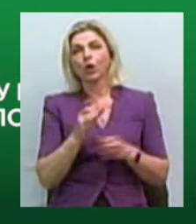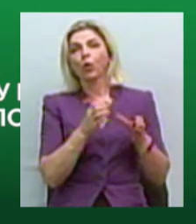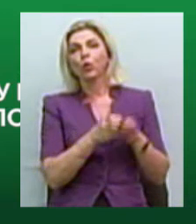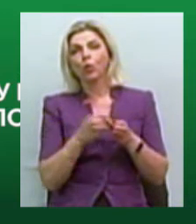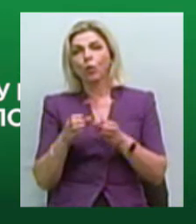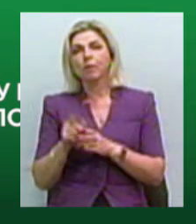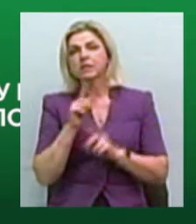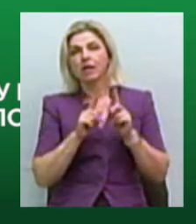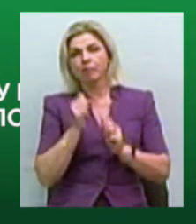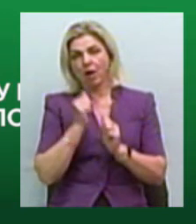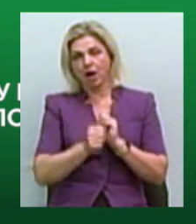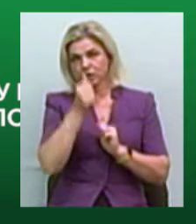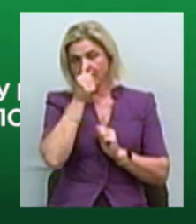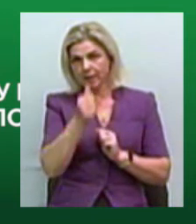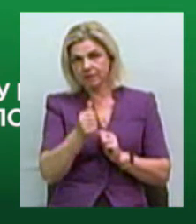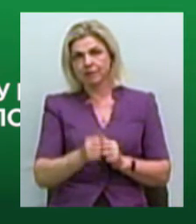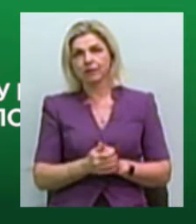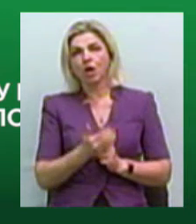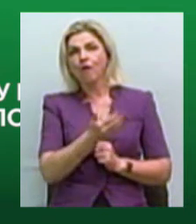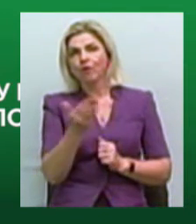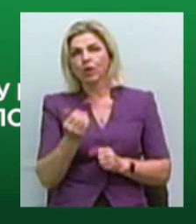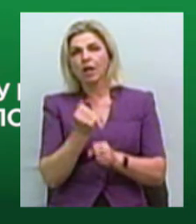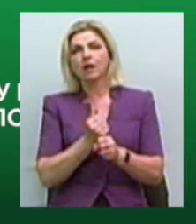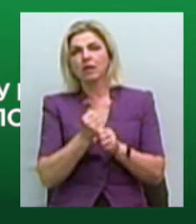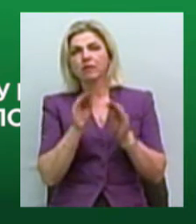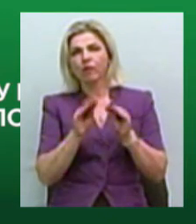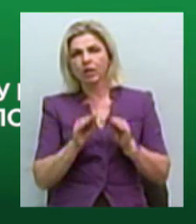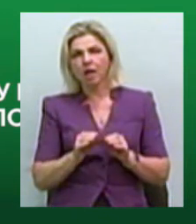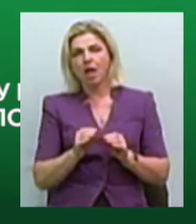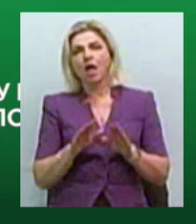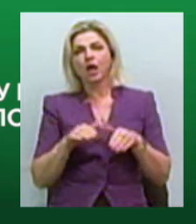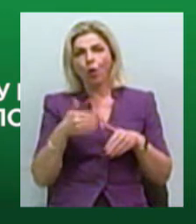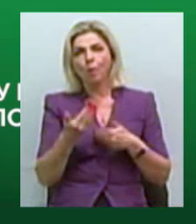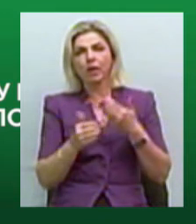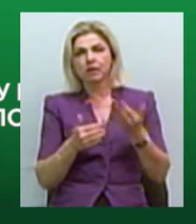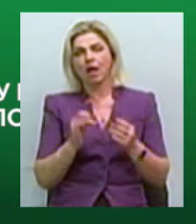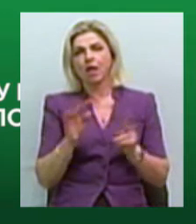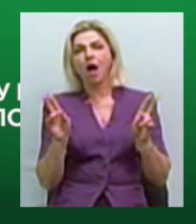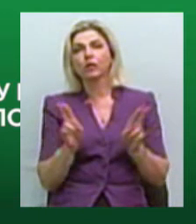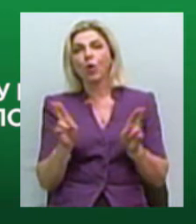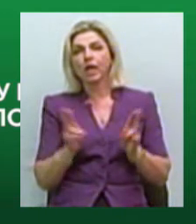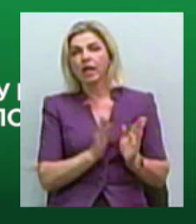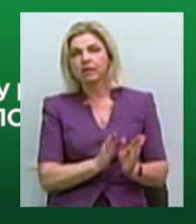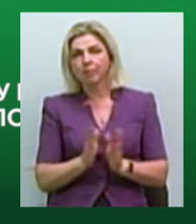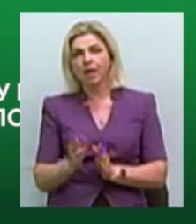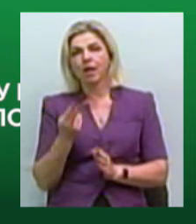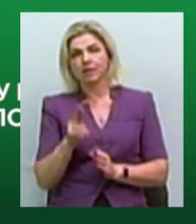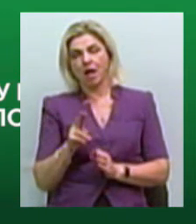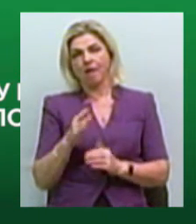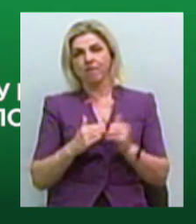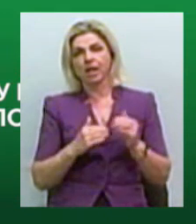засідають щомісячна, і вони розробляють методичні рекомендації, алгоритми для фахівців,